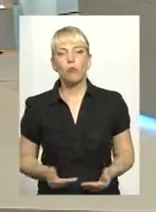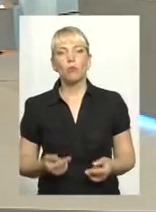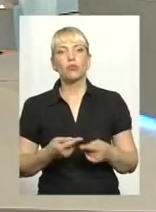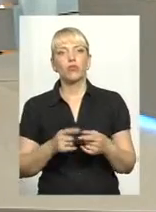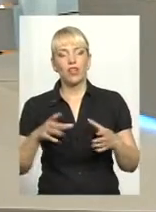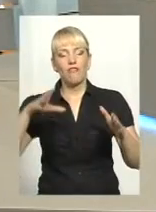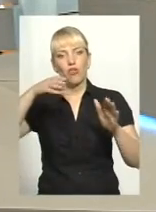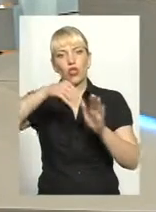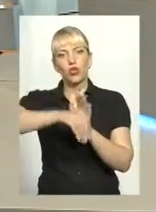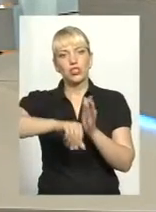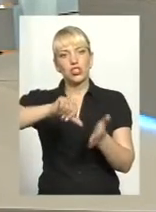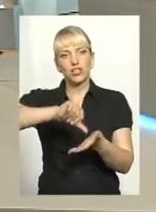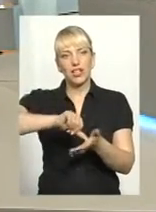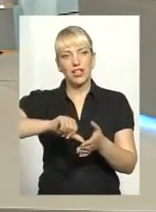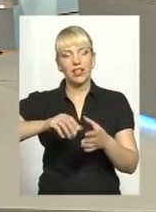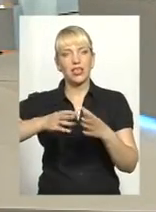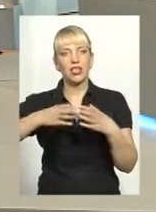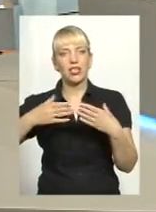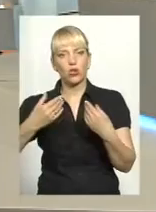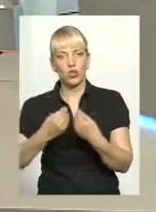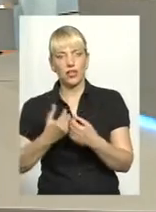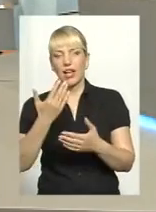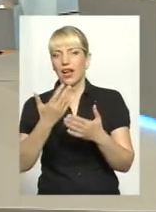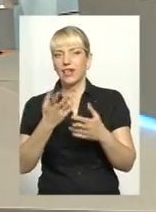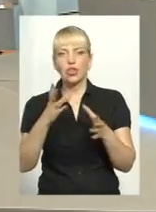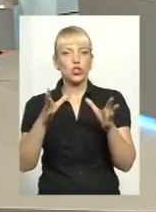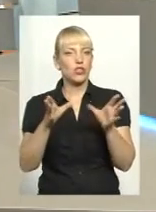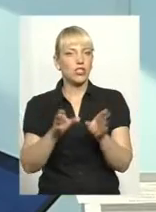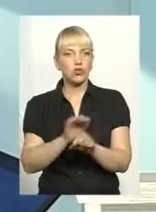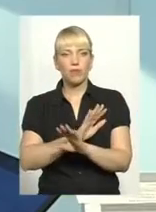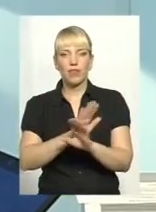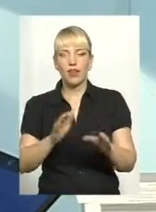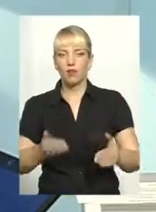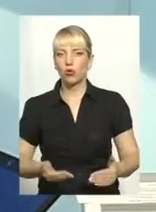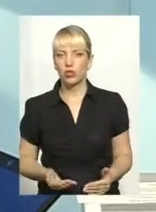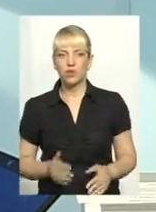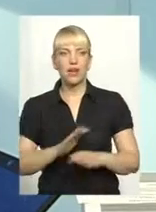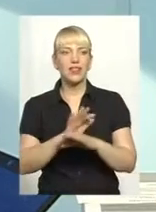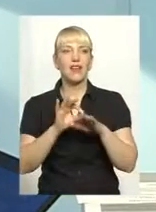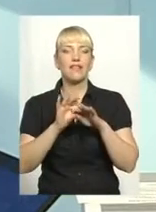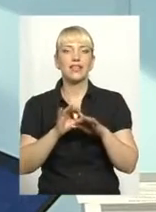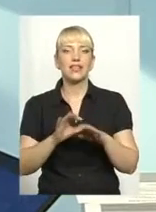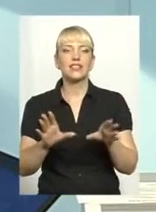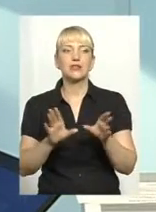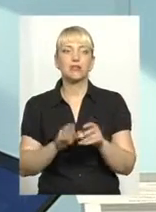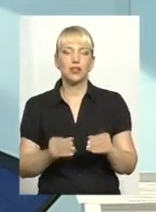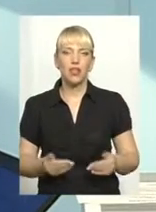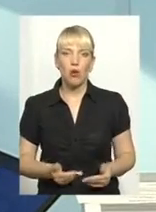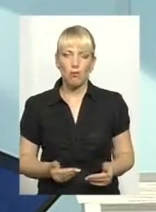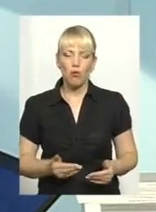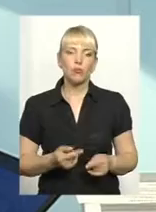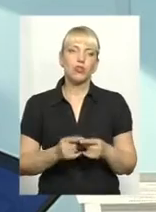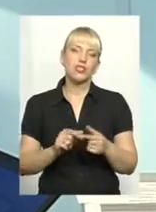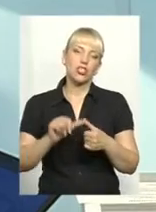членів родини. Якщо ця повнолітня людина не проживає з вами і не веде спільний побут, ви тоді, звісно, це вже